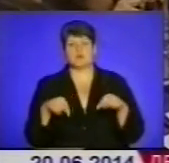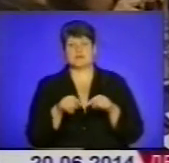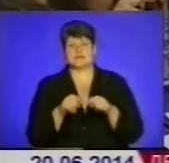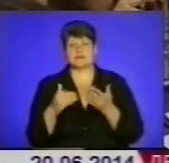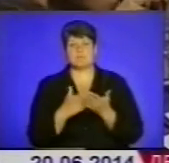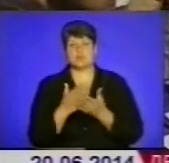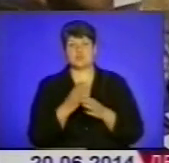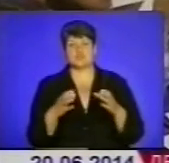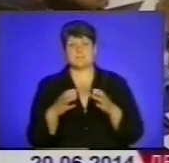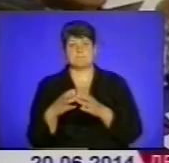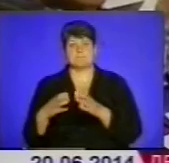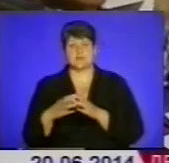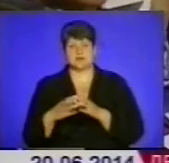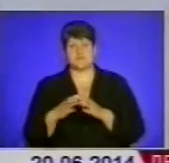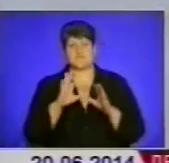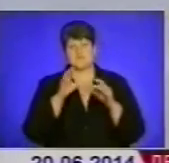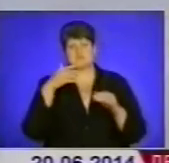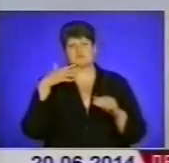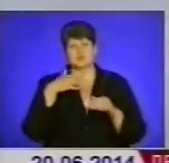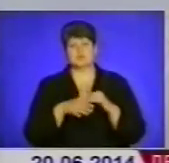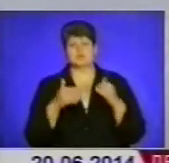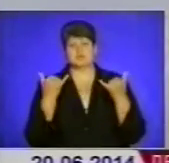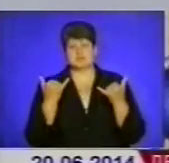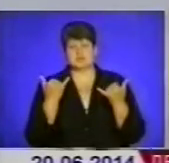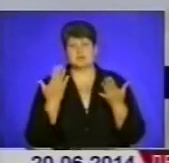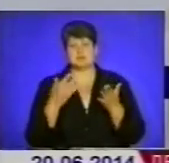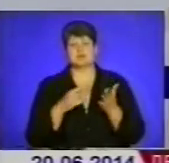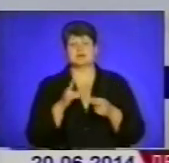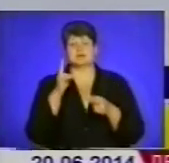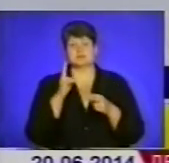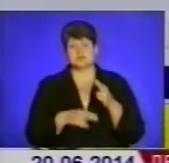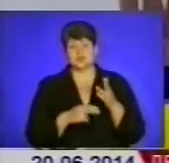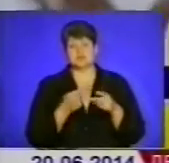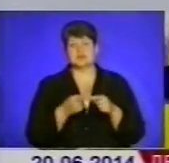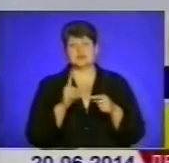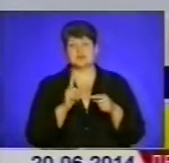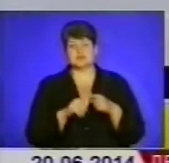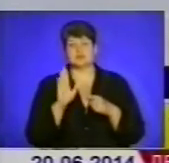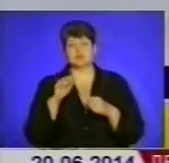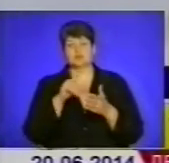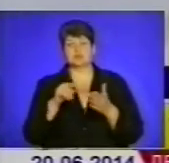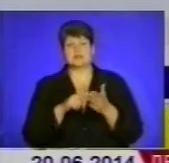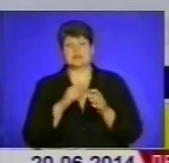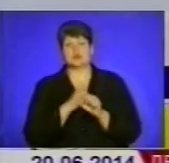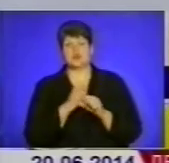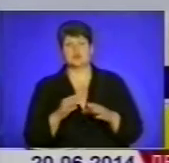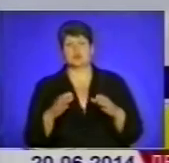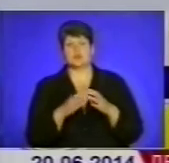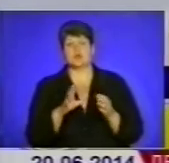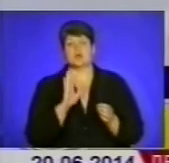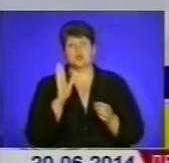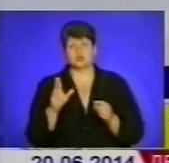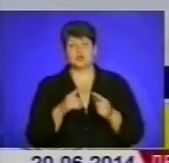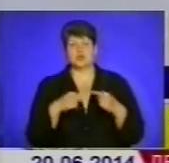політичних партій. Всім зрозуміло, зараз ми поставили крапку в цьому, будуть якісь питання. Та робоча група, яка буде організована, вона